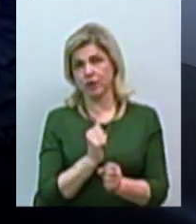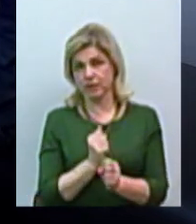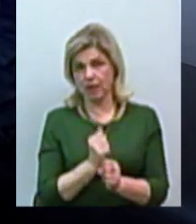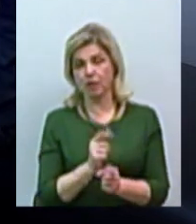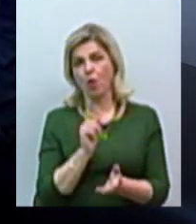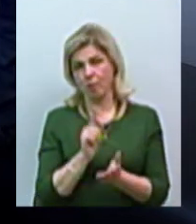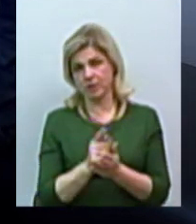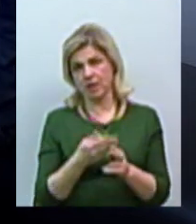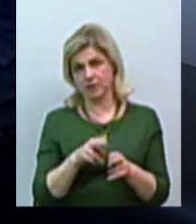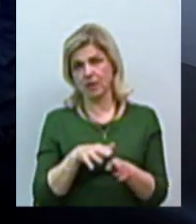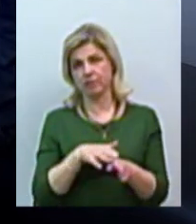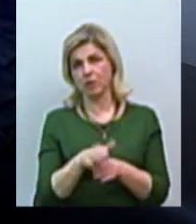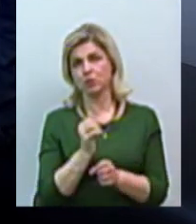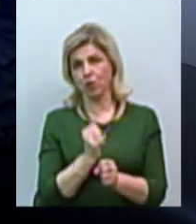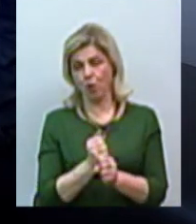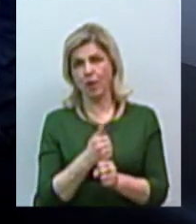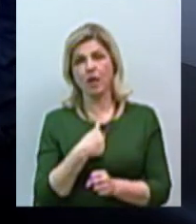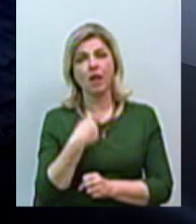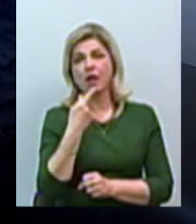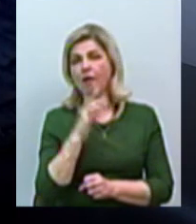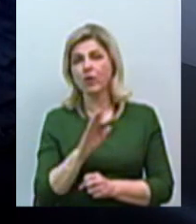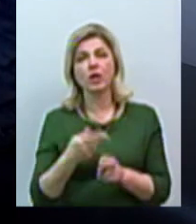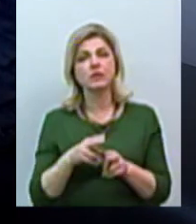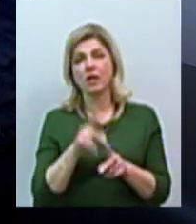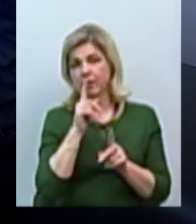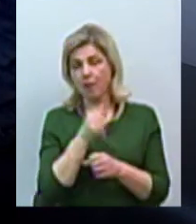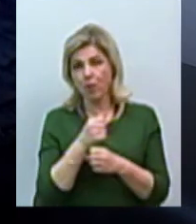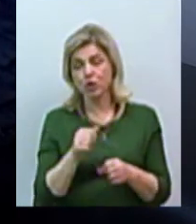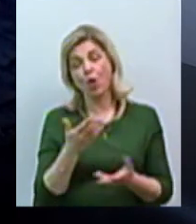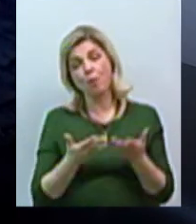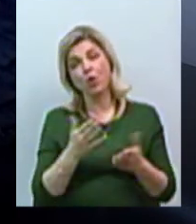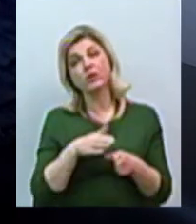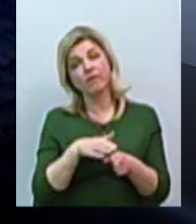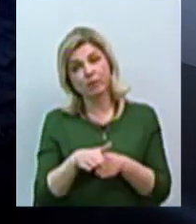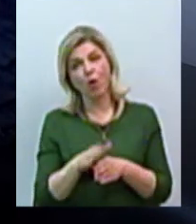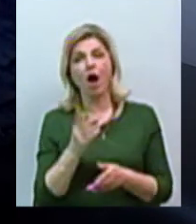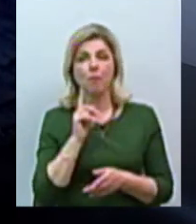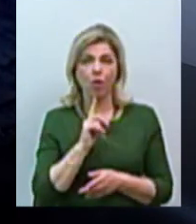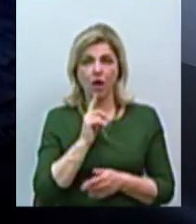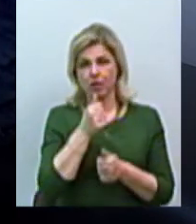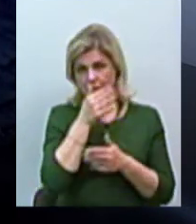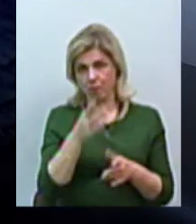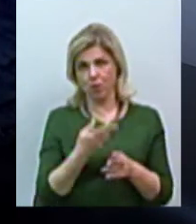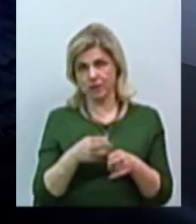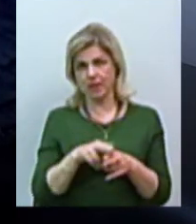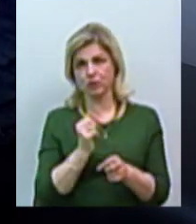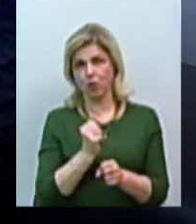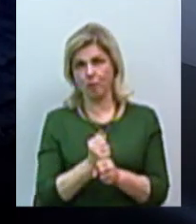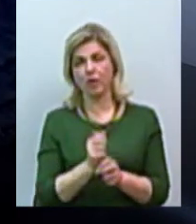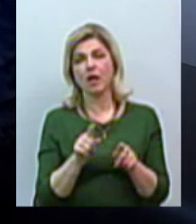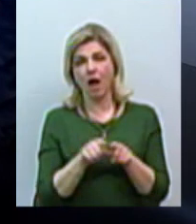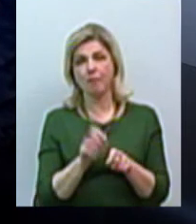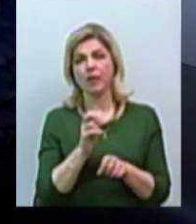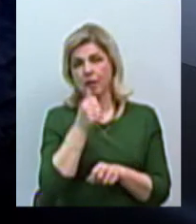'язково то зробимо. Я не кажу, що це неможливо. Можливо, це і відбудеться. Але поки що я не можу то зробити, так само, як не може